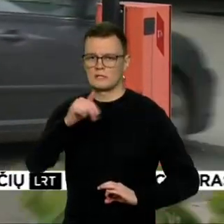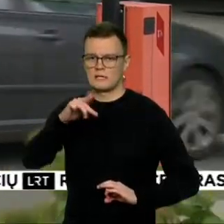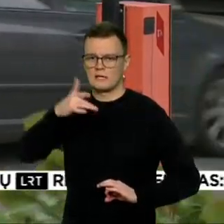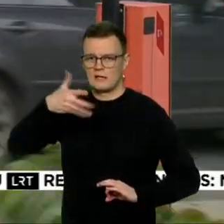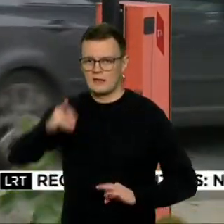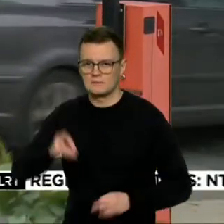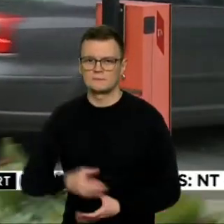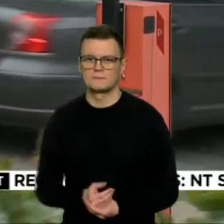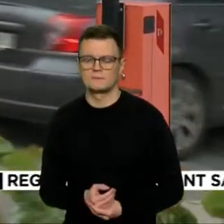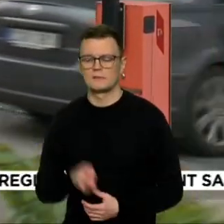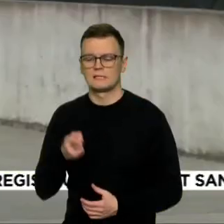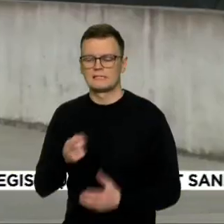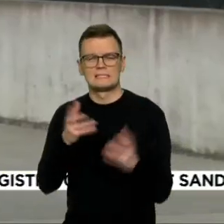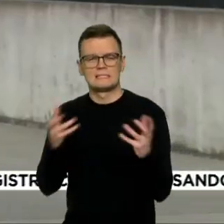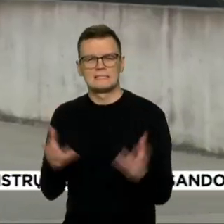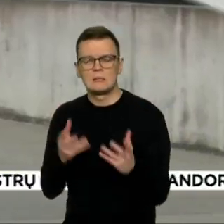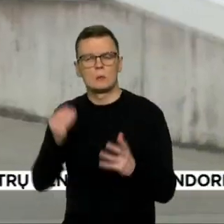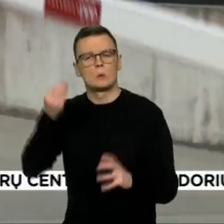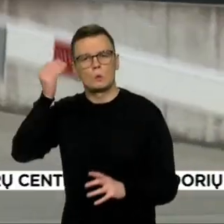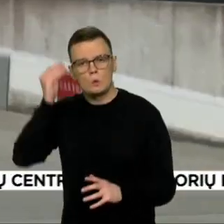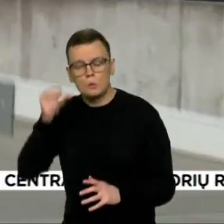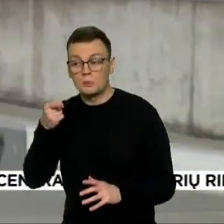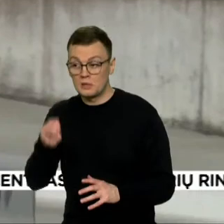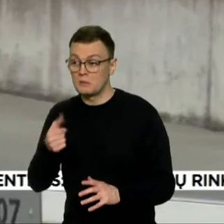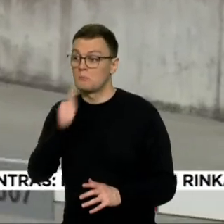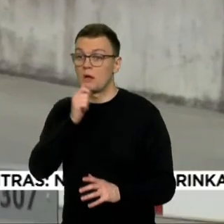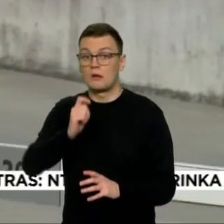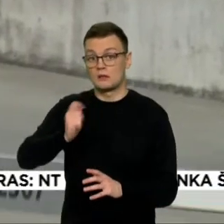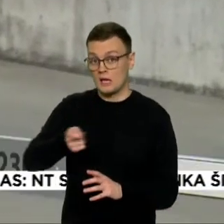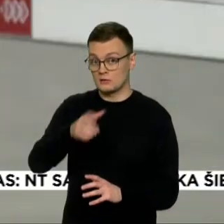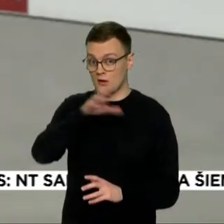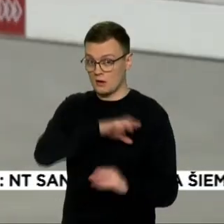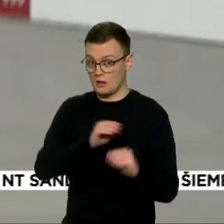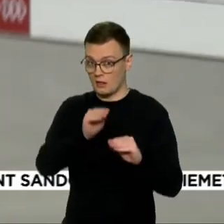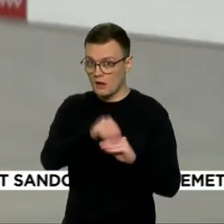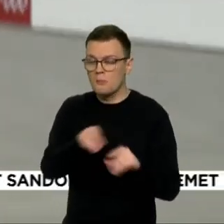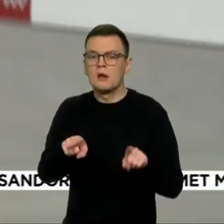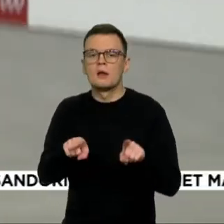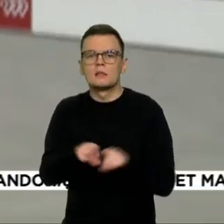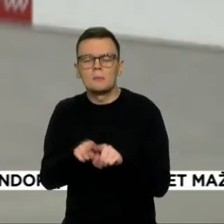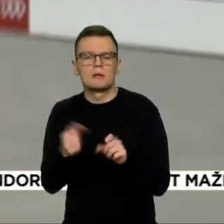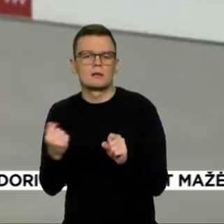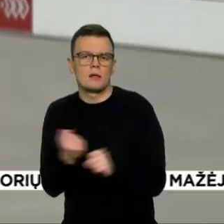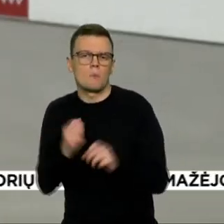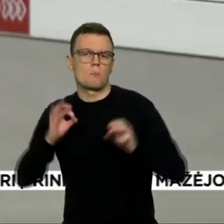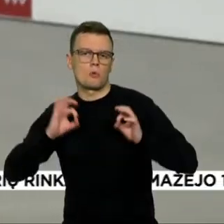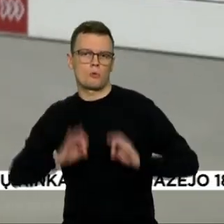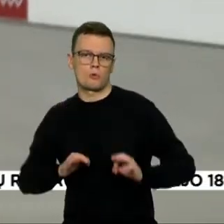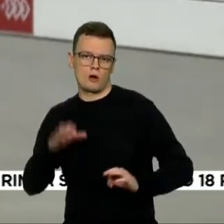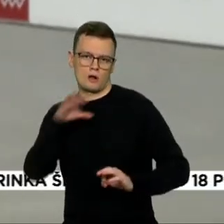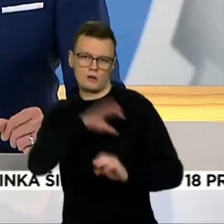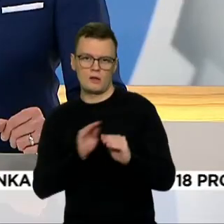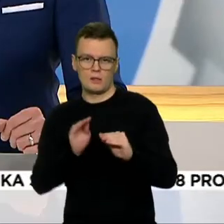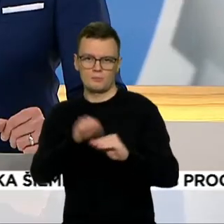pasirūpinti, kad pakėlus teisėjų atlyginimus atitinkamai būtų keliamas ir prokurorų atlygis.